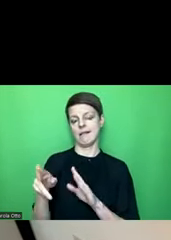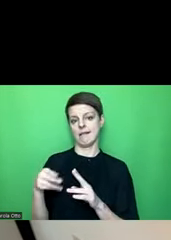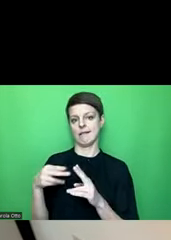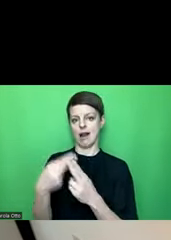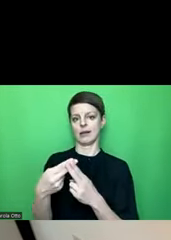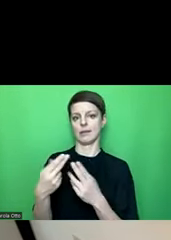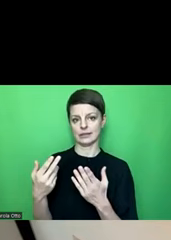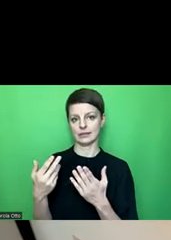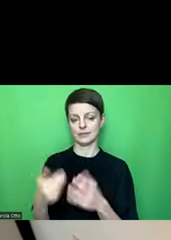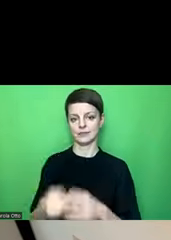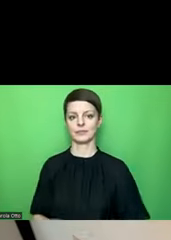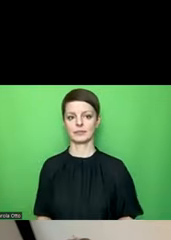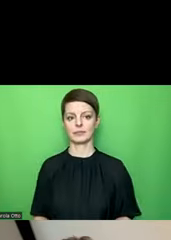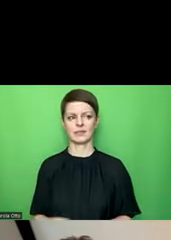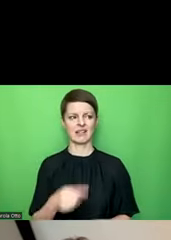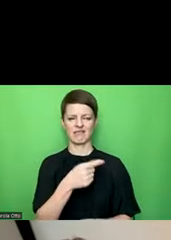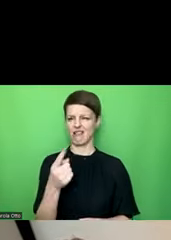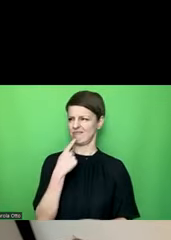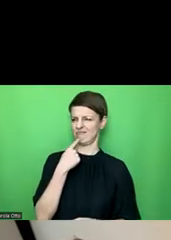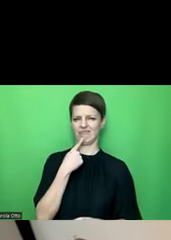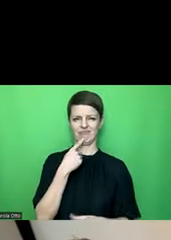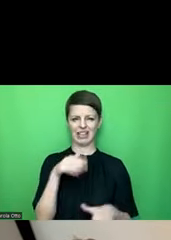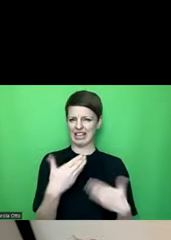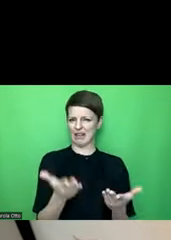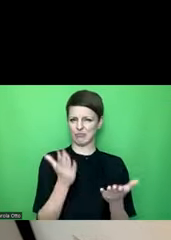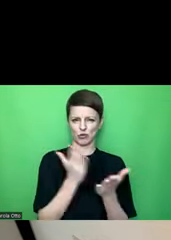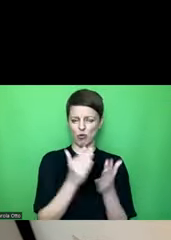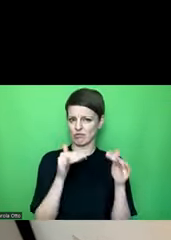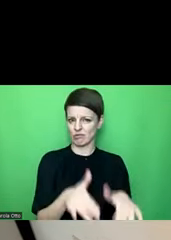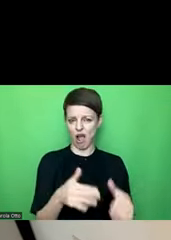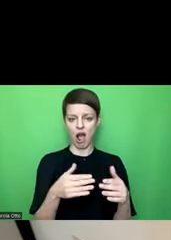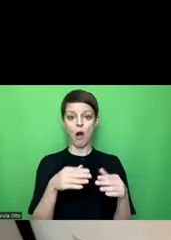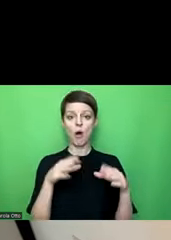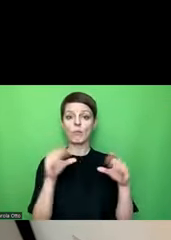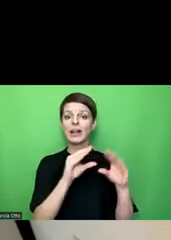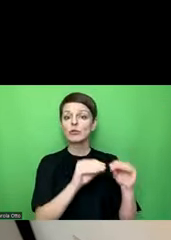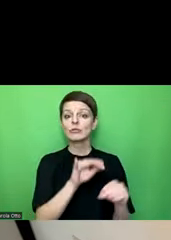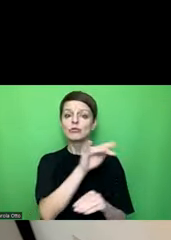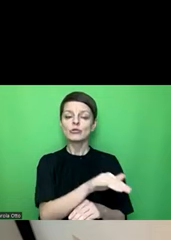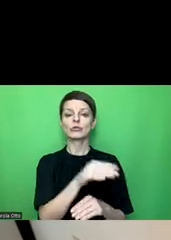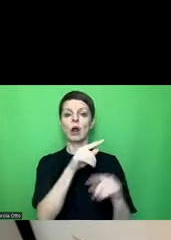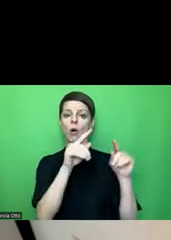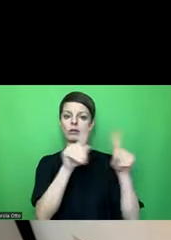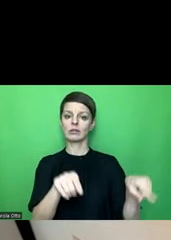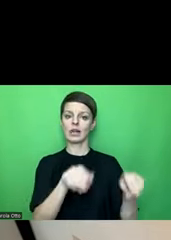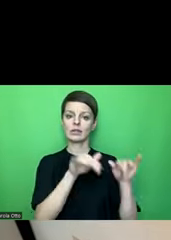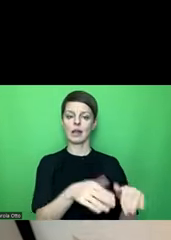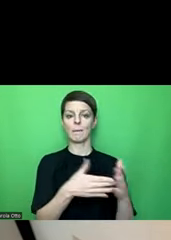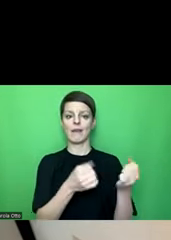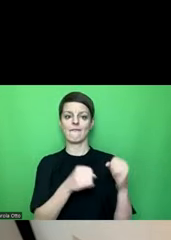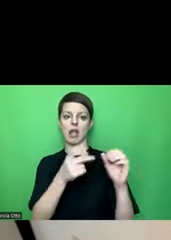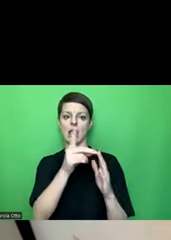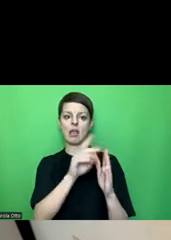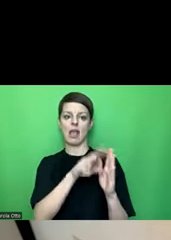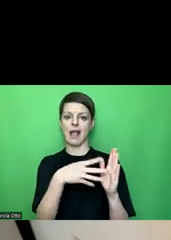Sie sagen vielleicht, das gibt es doch schon. Microsoft hat auch eine Seite über barrierefreie Excel-Dateien. Ja, das